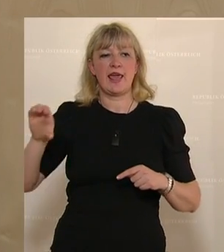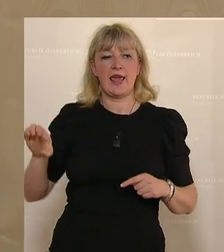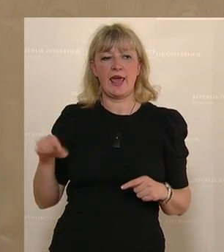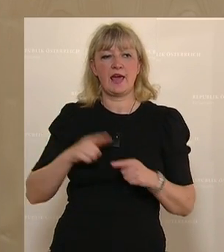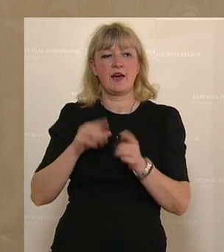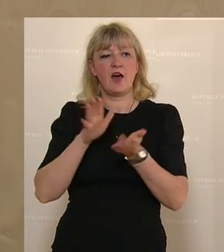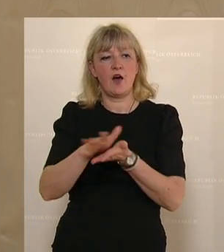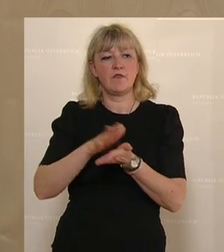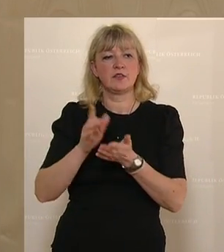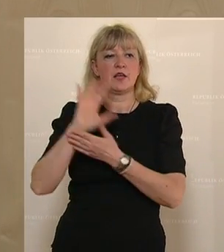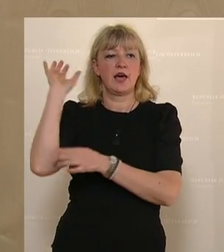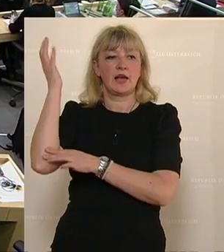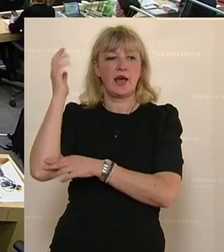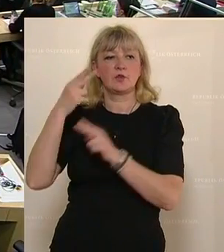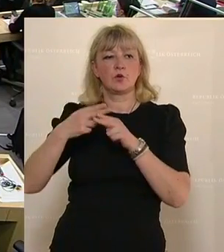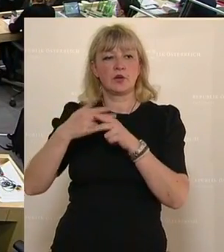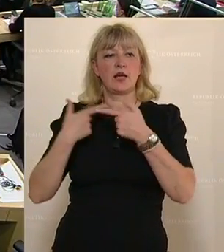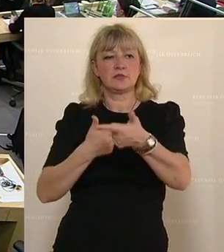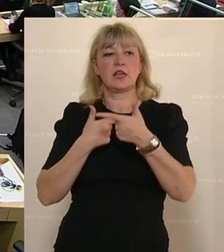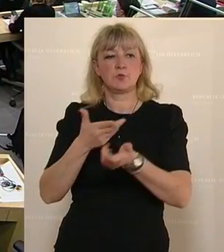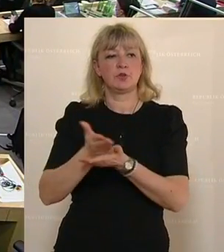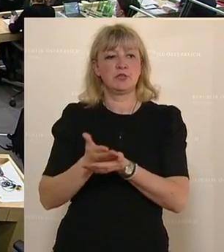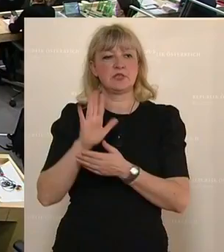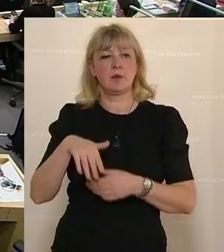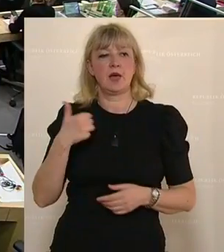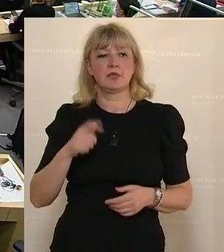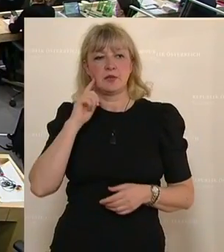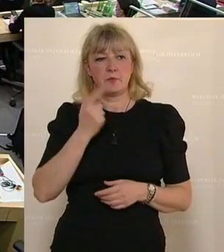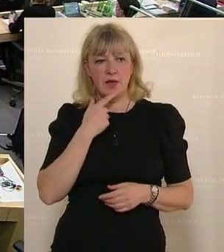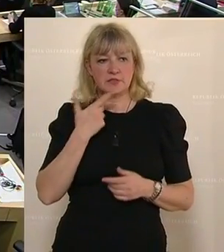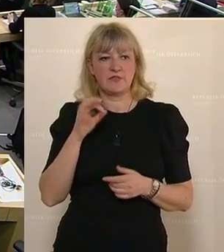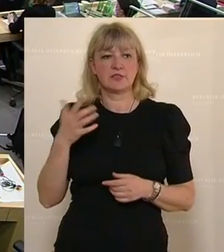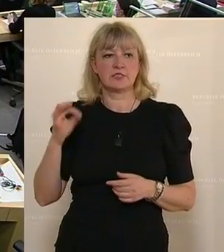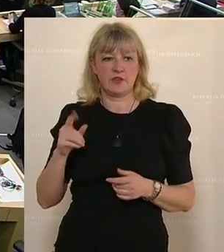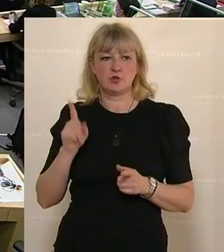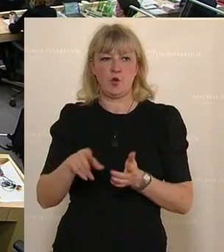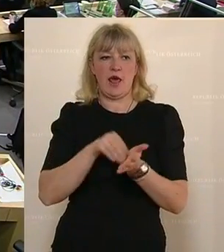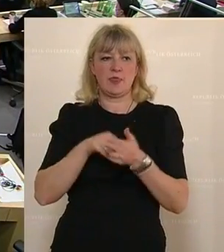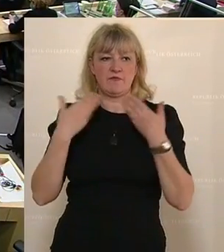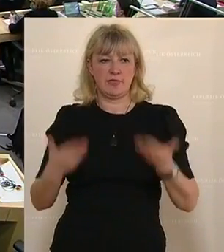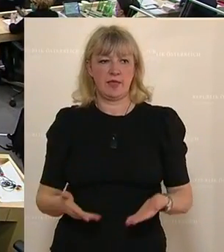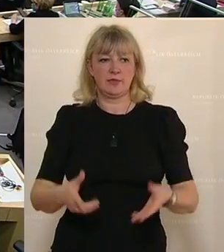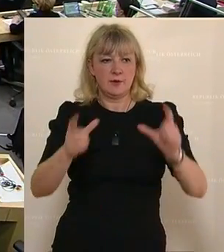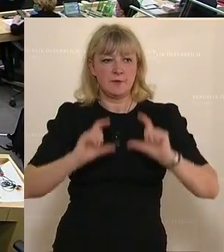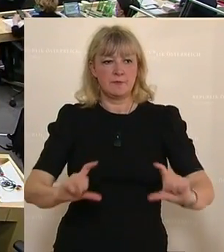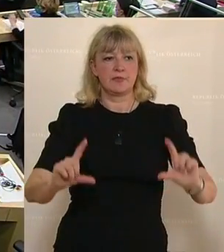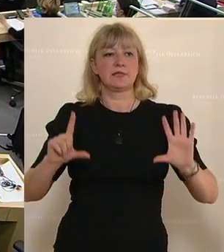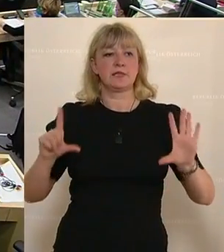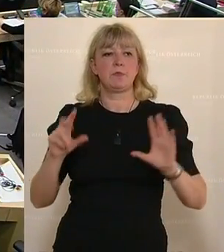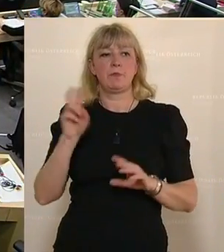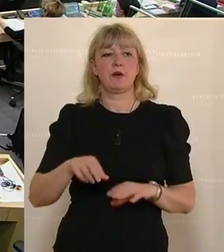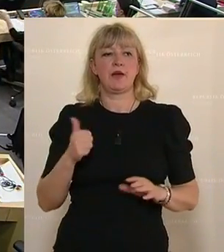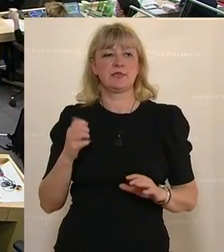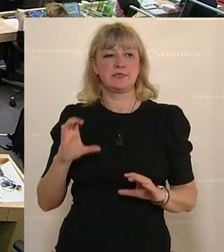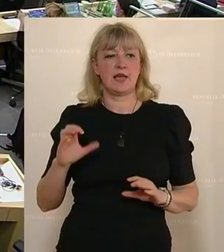auf Aufwendungen der Rettungs und Krankentransportdienste ab dem 1. März 2020 anzuwenden. 7, die Paragrafen